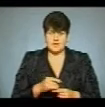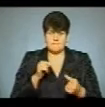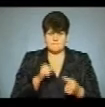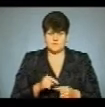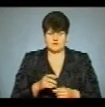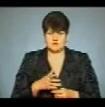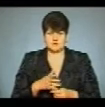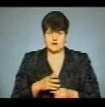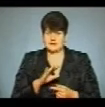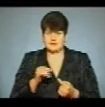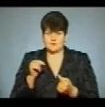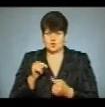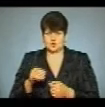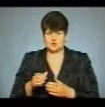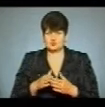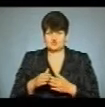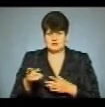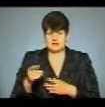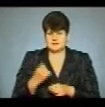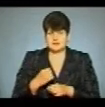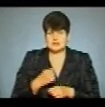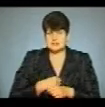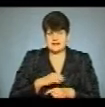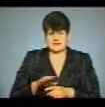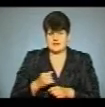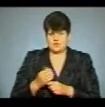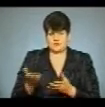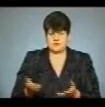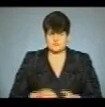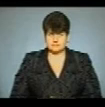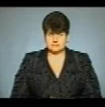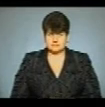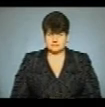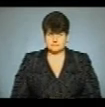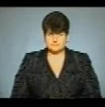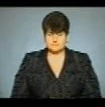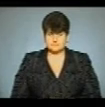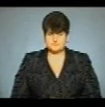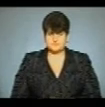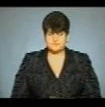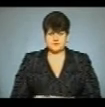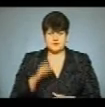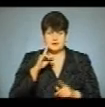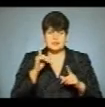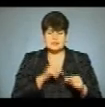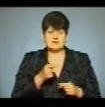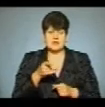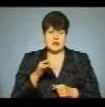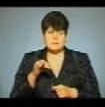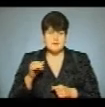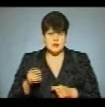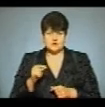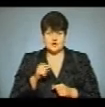нього, а не проти свого сусіда, який мені зла не робив. Оце так само вони роблять. Володимир Герун їде до Гримайлова. За його словами,